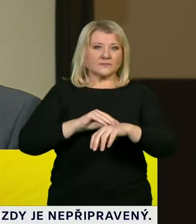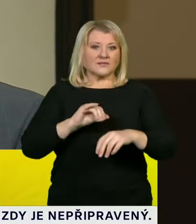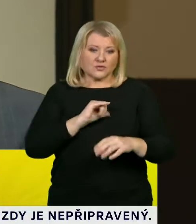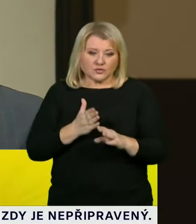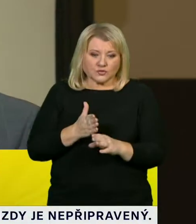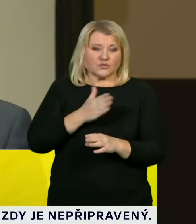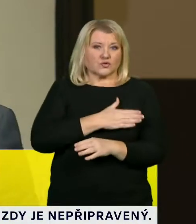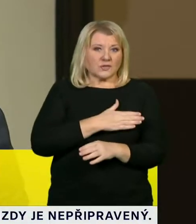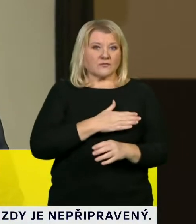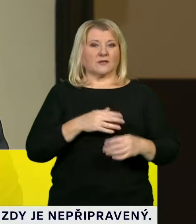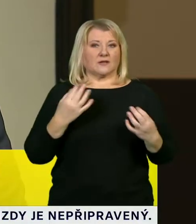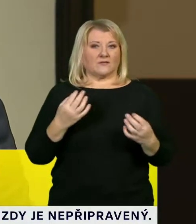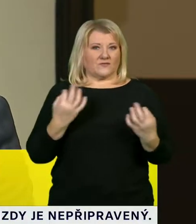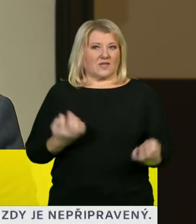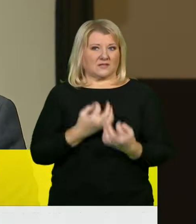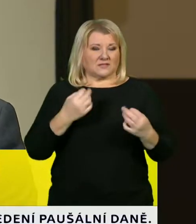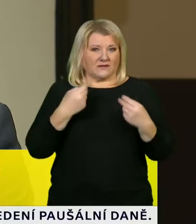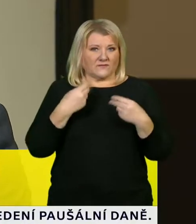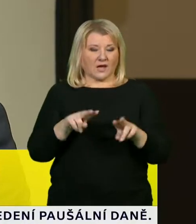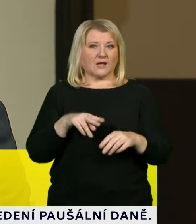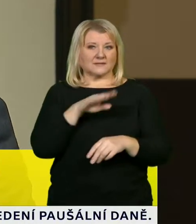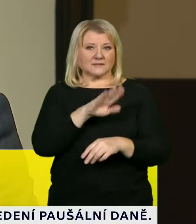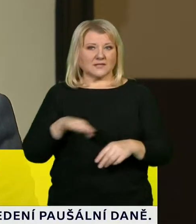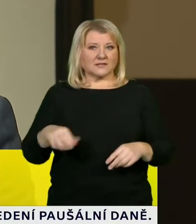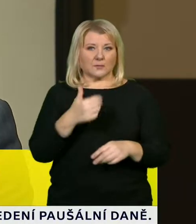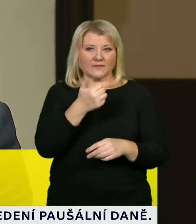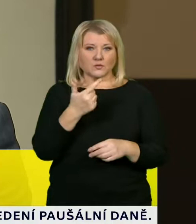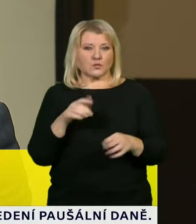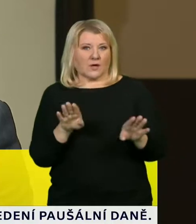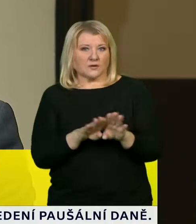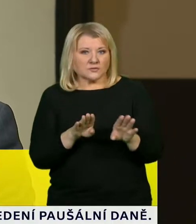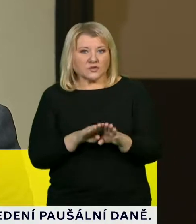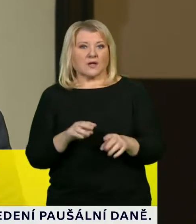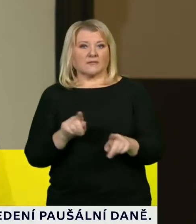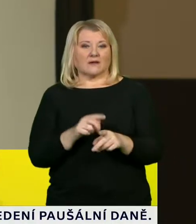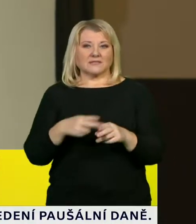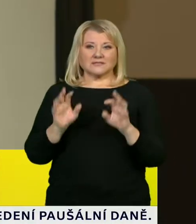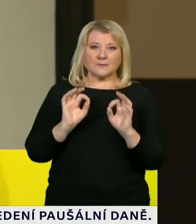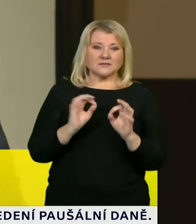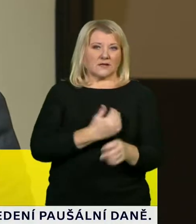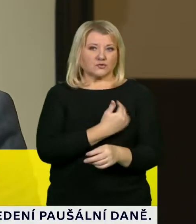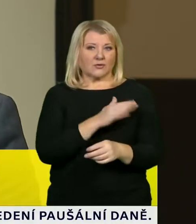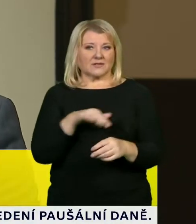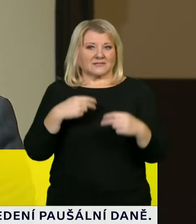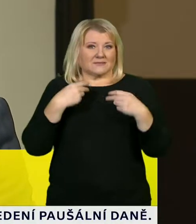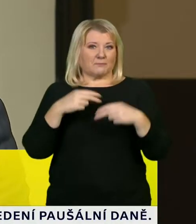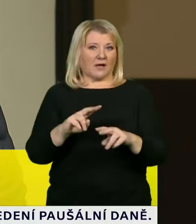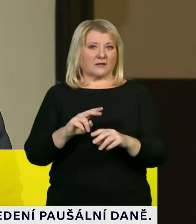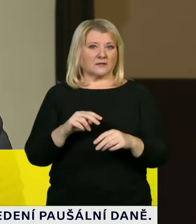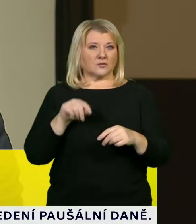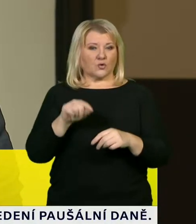předstihem návrat žáků prvních a druhých tříd a škol speciálních zpátky do školského systému, tak